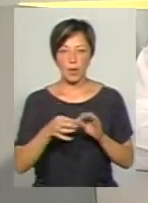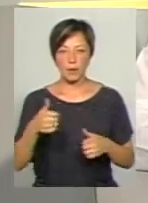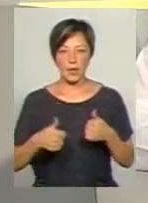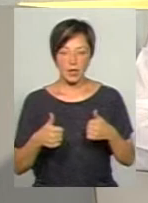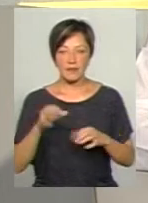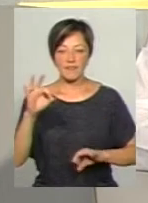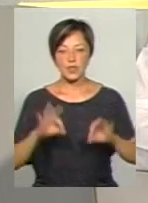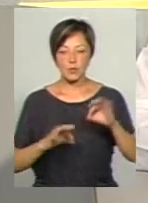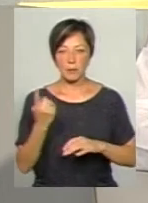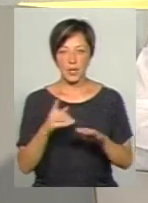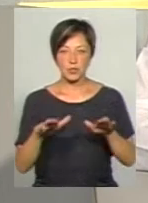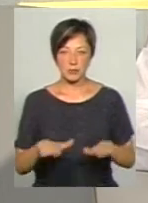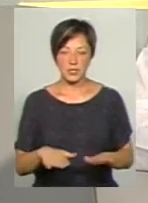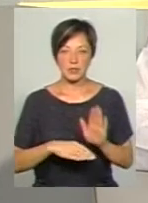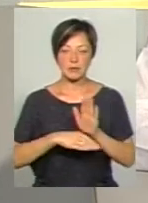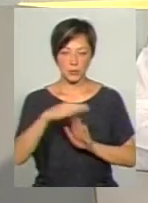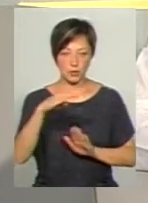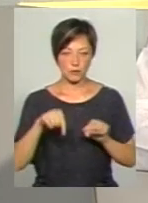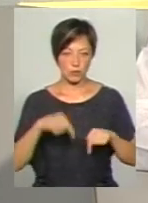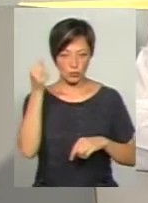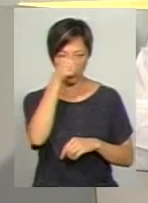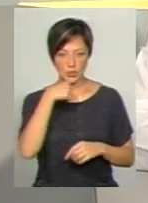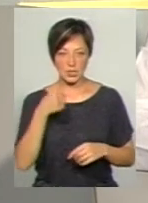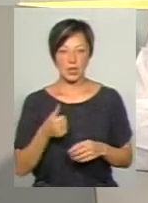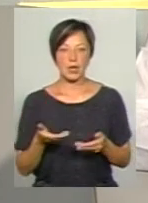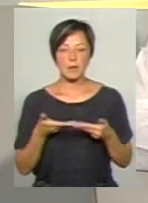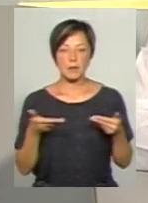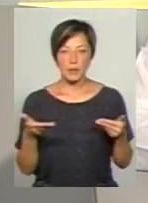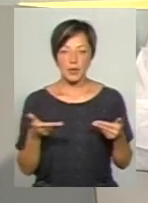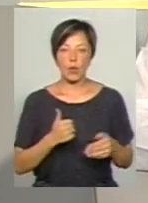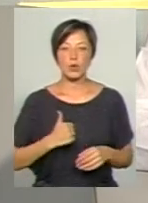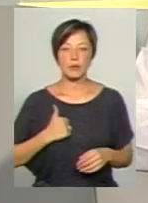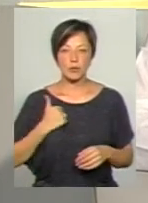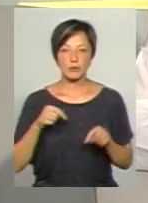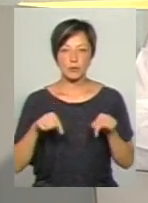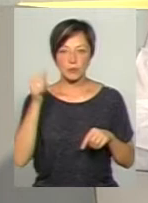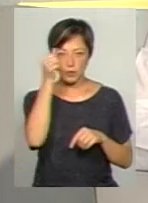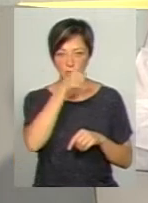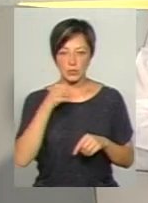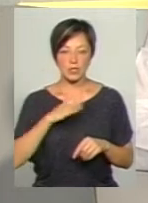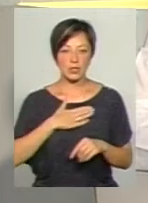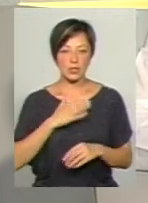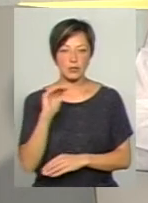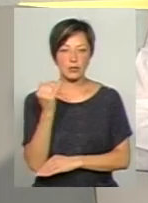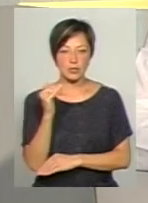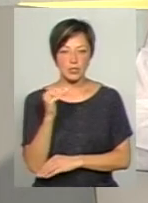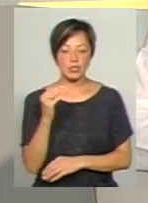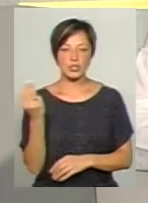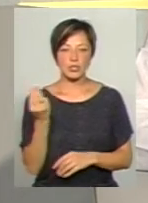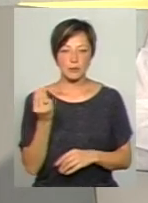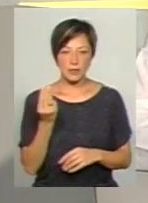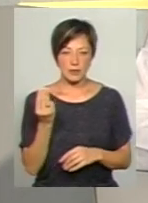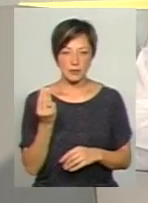і відсоток перших місць значно зріс у цьому році. Ми щиро гордимося, що в цьому році наш учень із Шепетівки